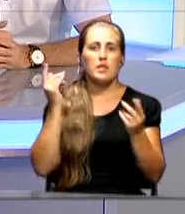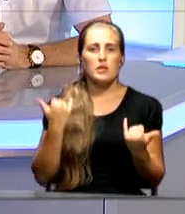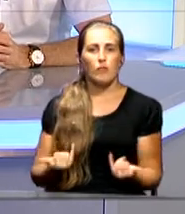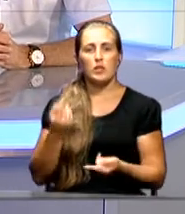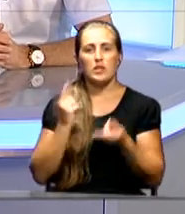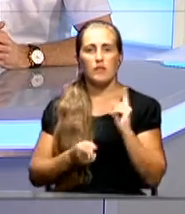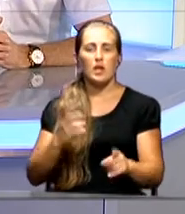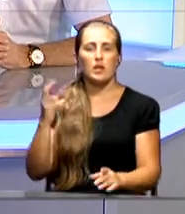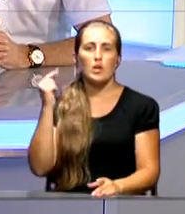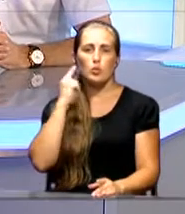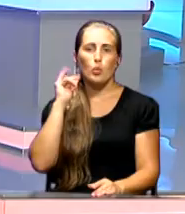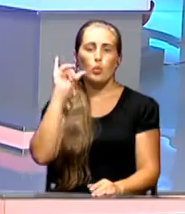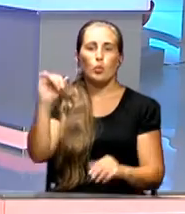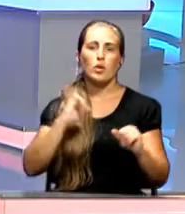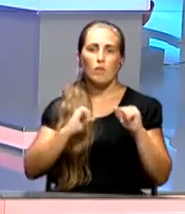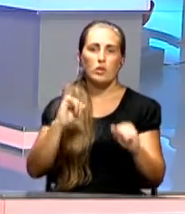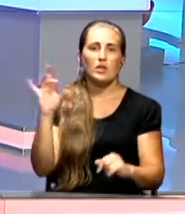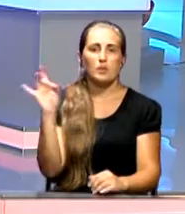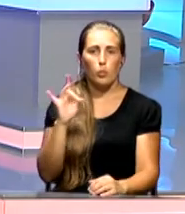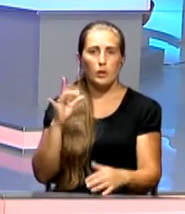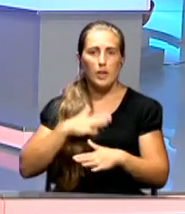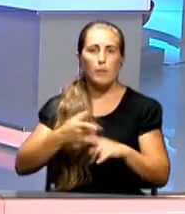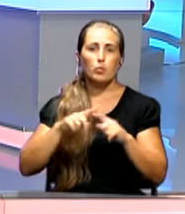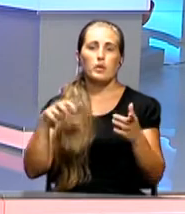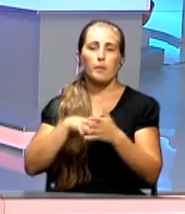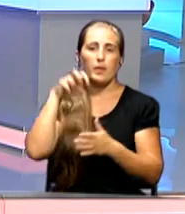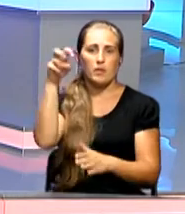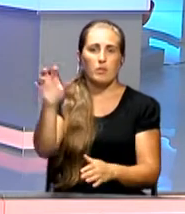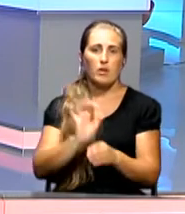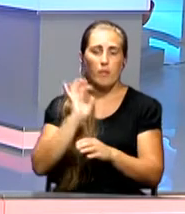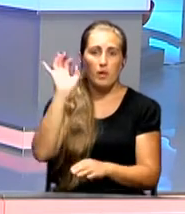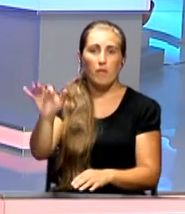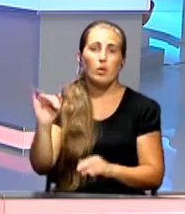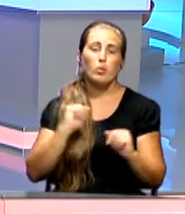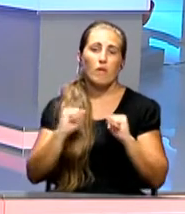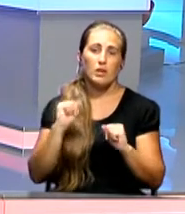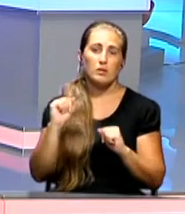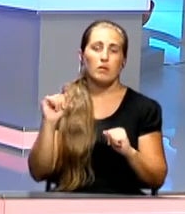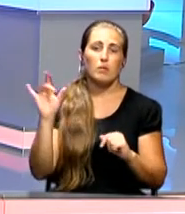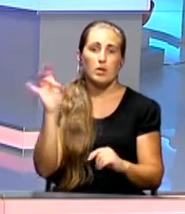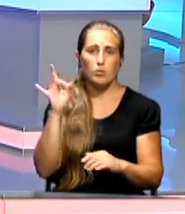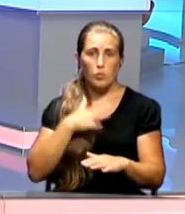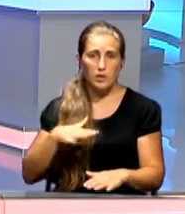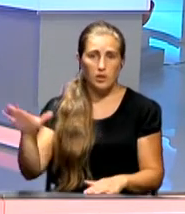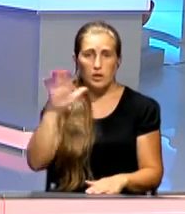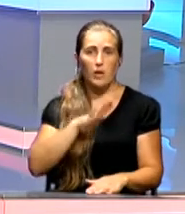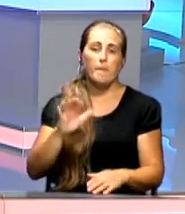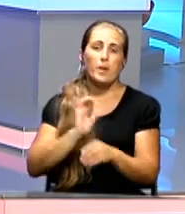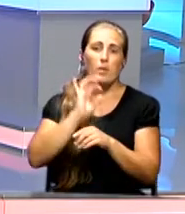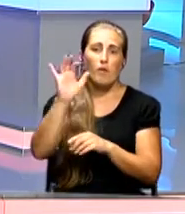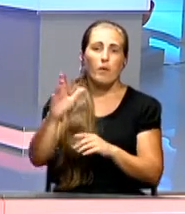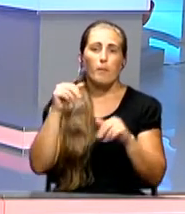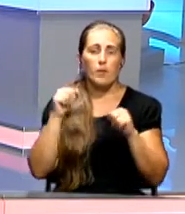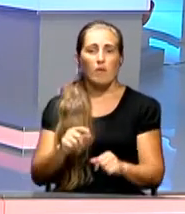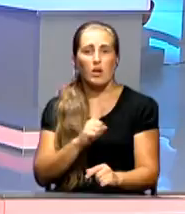на слуху руководства республики, потому что письма направлены руководителям республики, направлены в правоохранительные